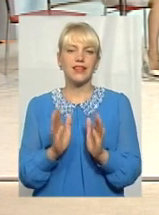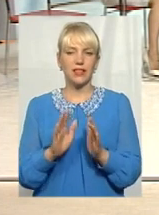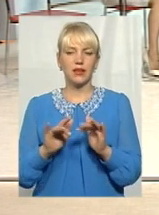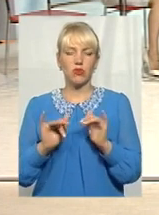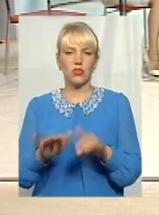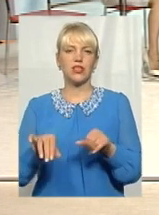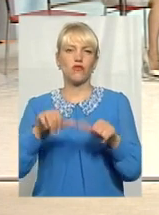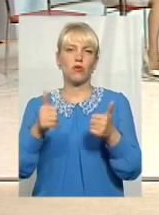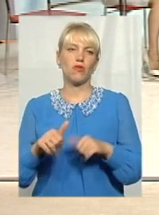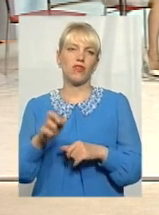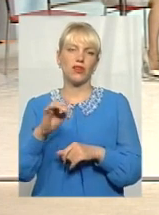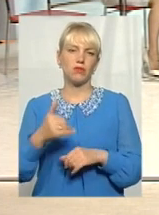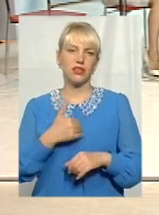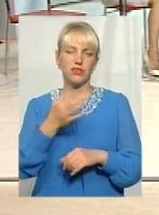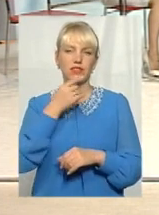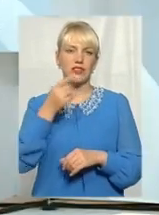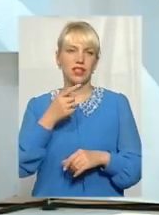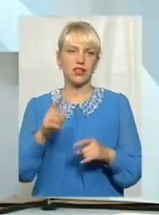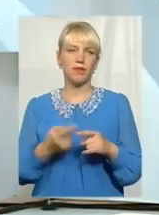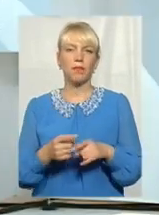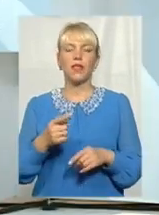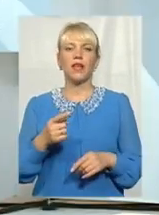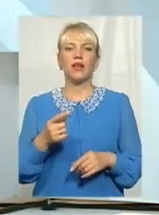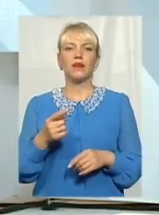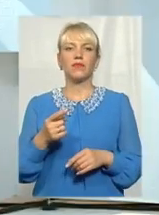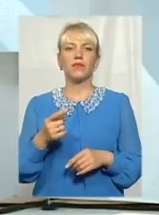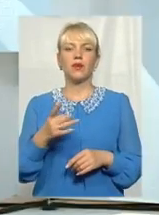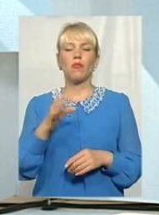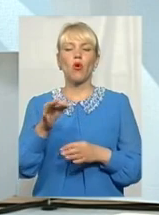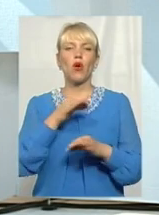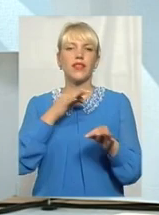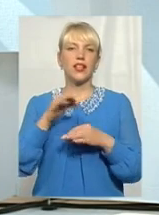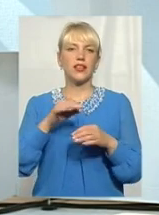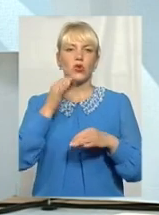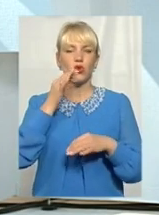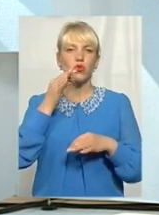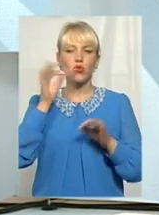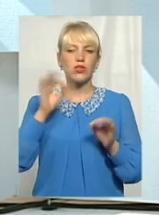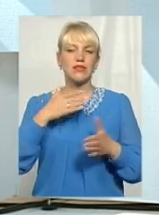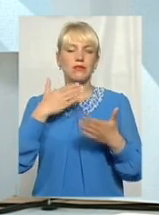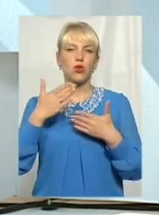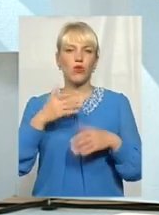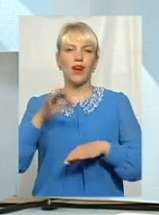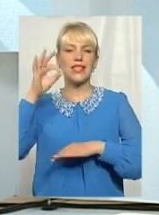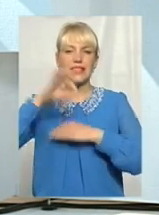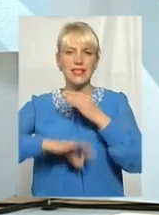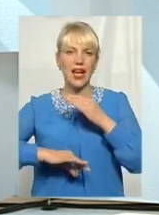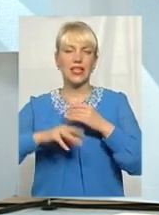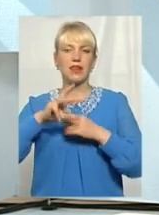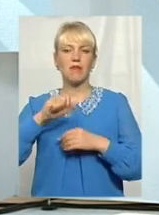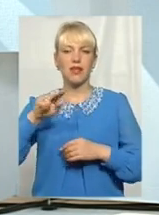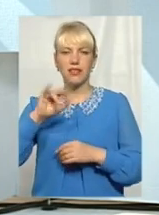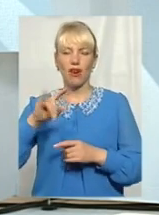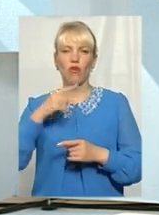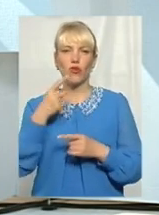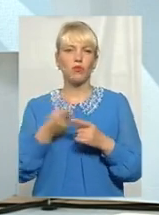хотів би зазначити, про діалог. Власне кажучи, досвід спілкування з західним медіа свідчить про те, що влада